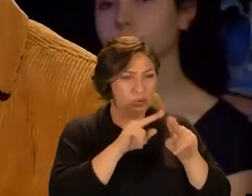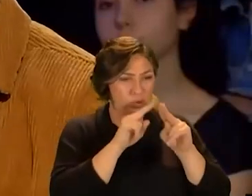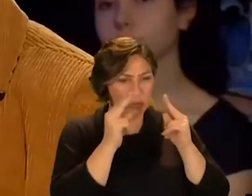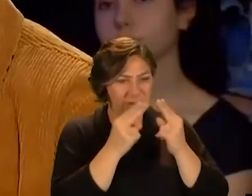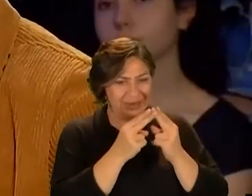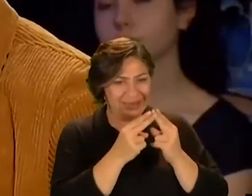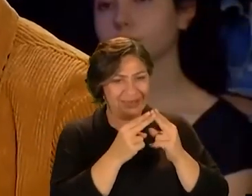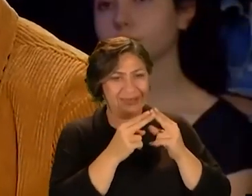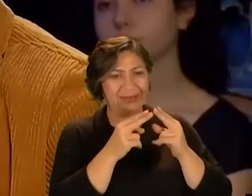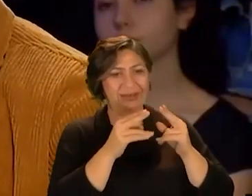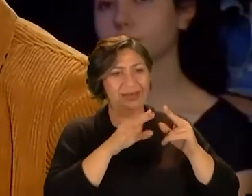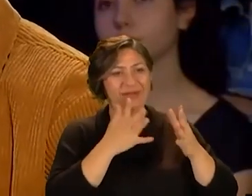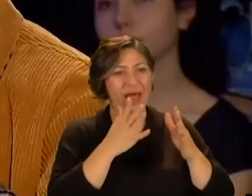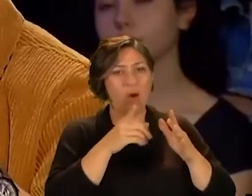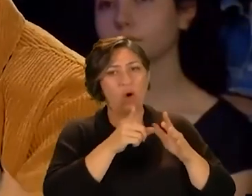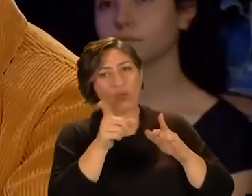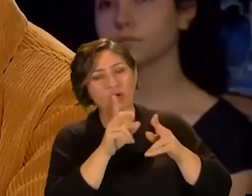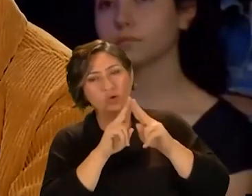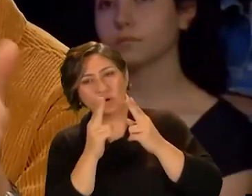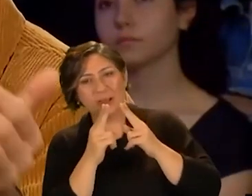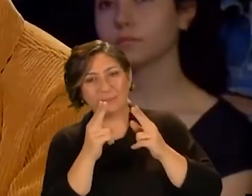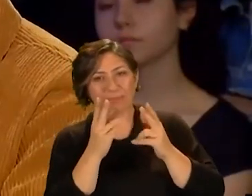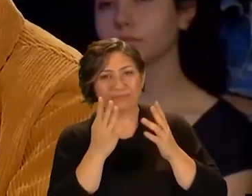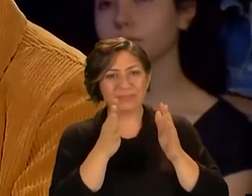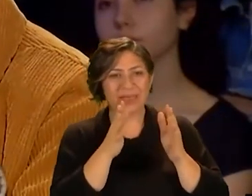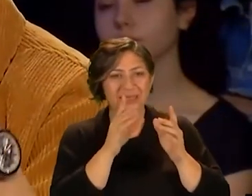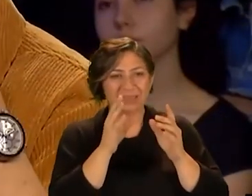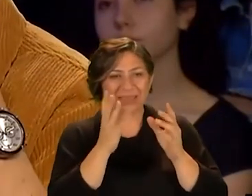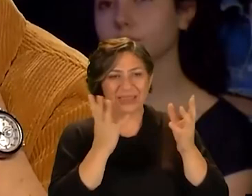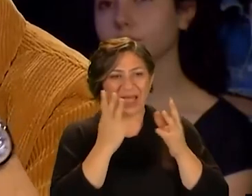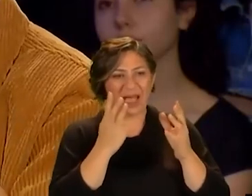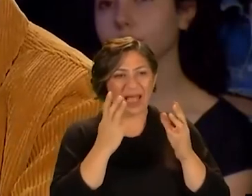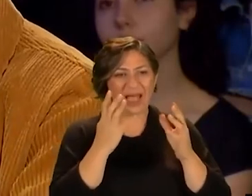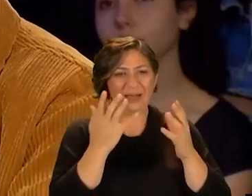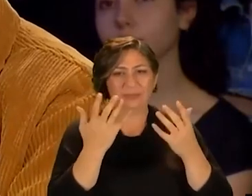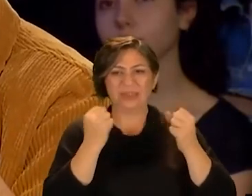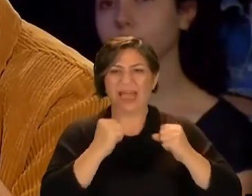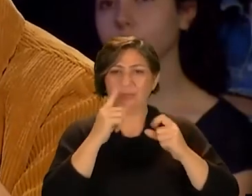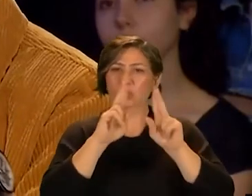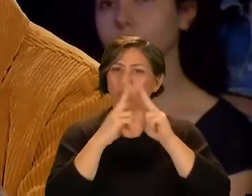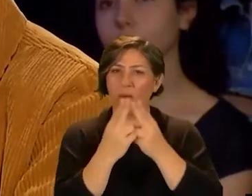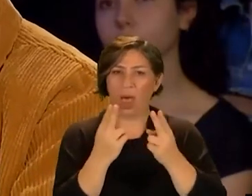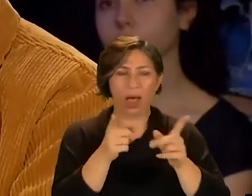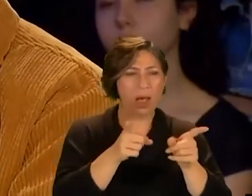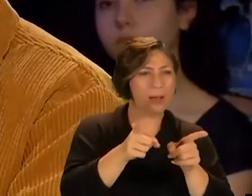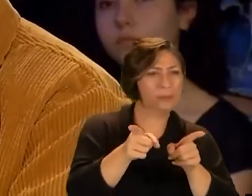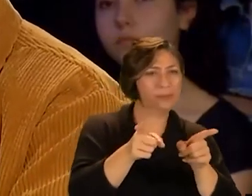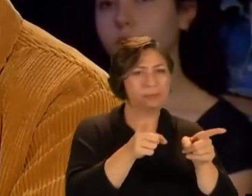dünyası ve alternatif dünya daha dark bir dünya daha underground bir dünya